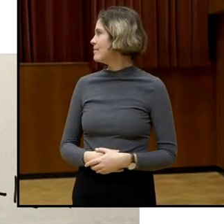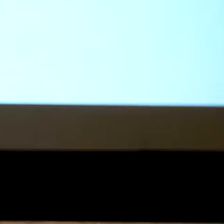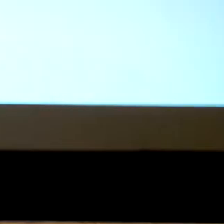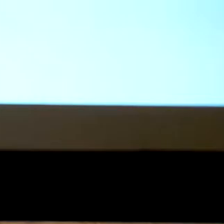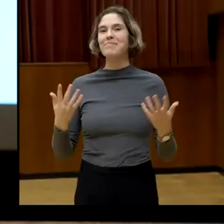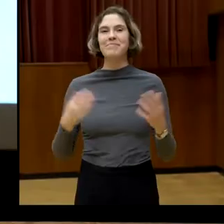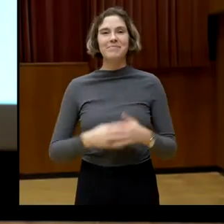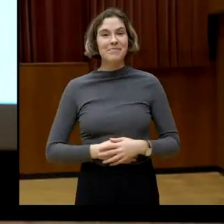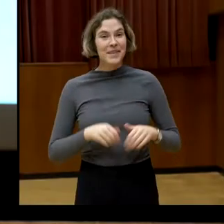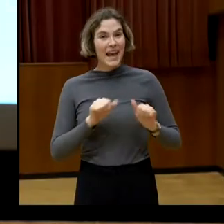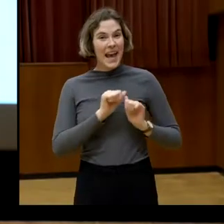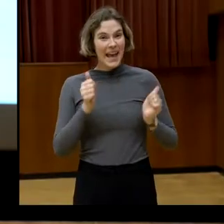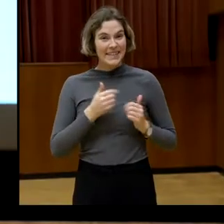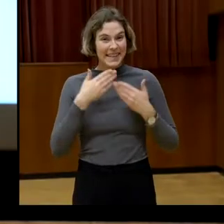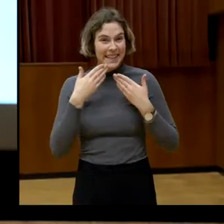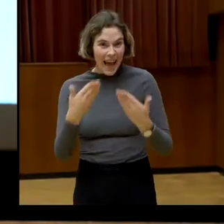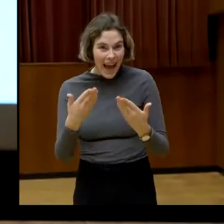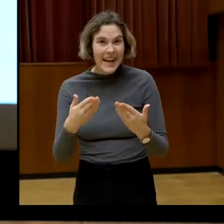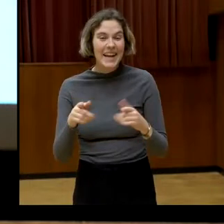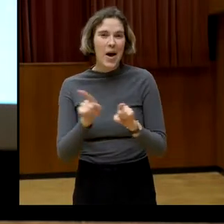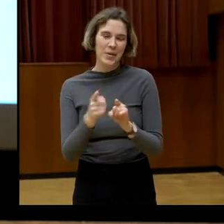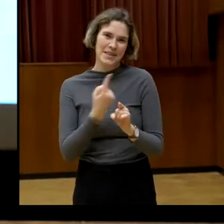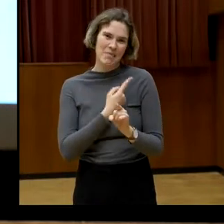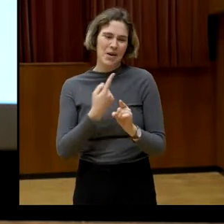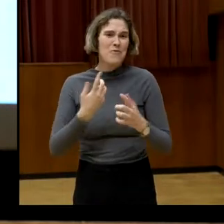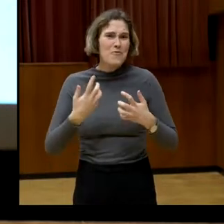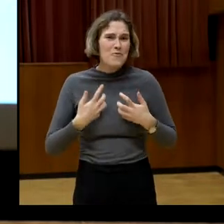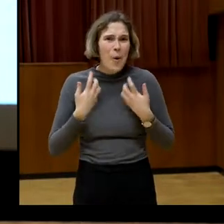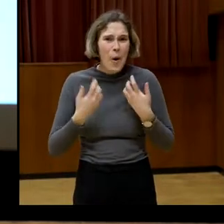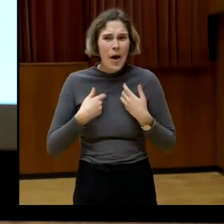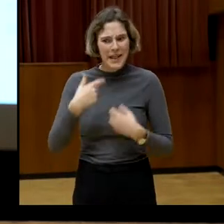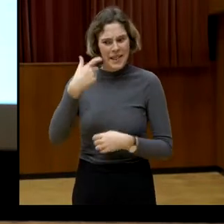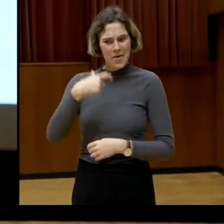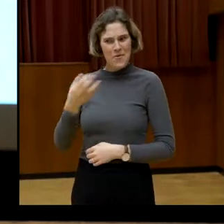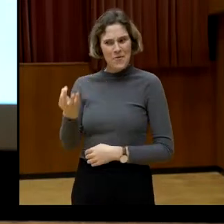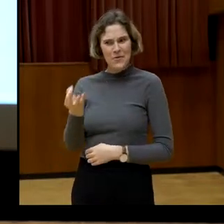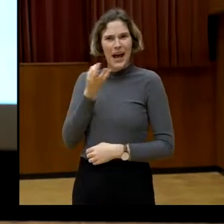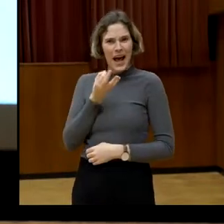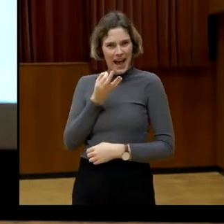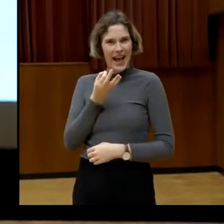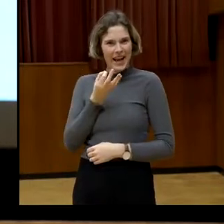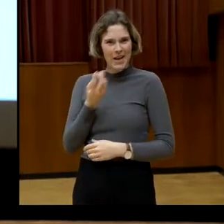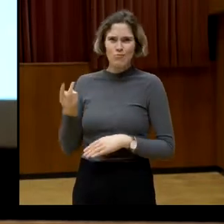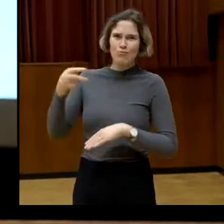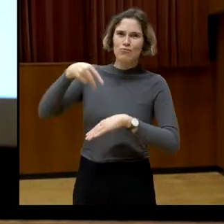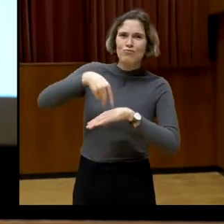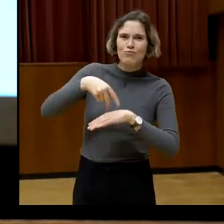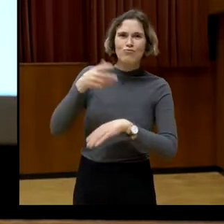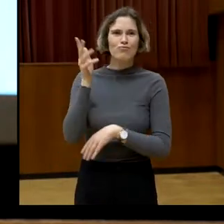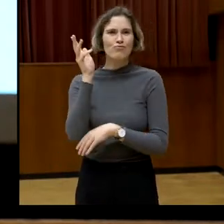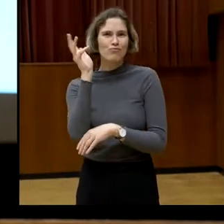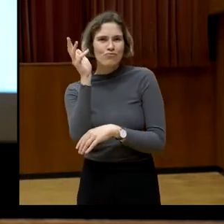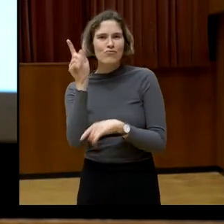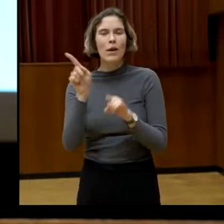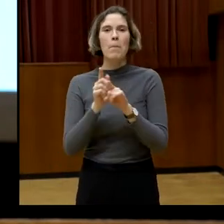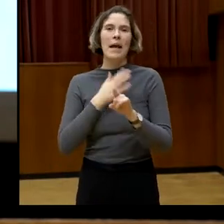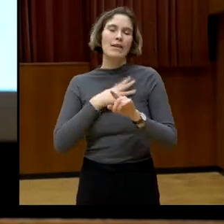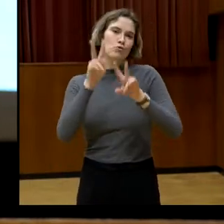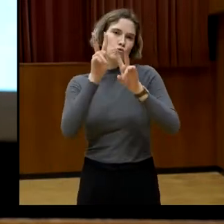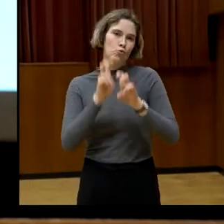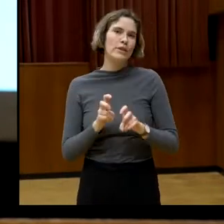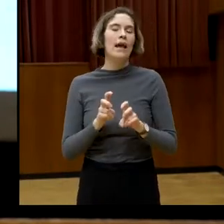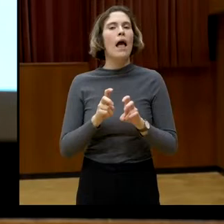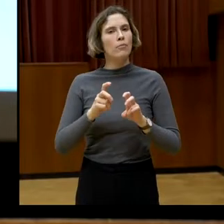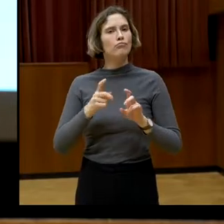Ganz herzlichen Dank auch von meiner Seite. Ich habe mich sehr gefreut, dass ich gefragt wurde, kurz über unsere Studie zu sprechen bei der heutigen